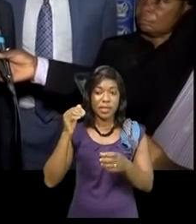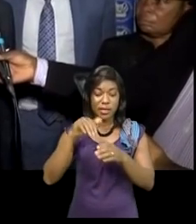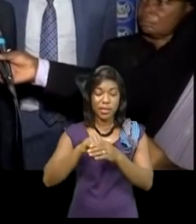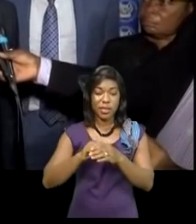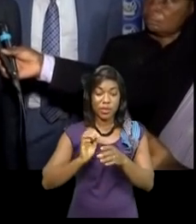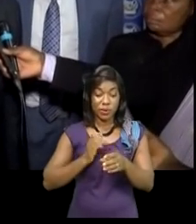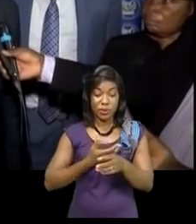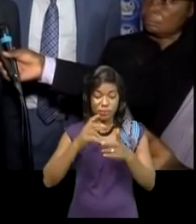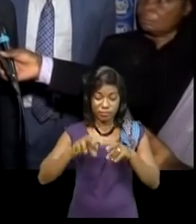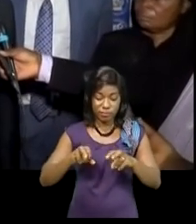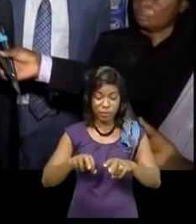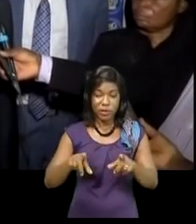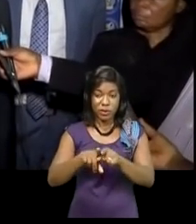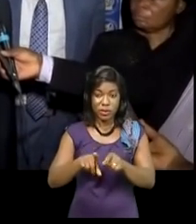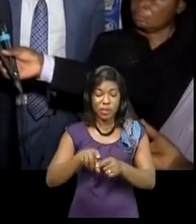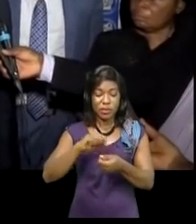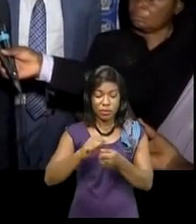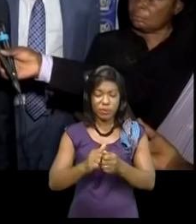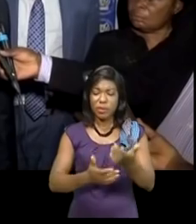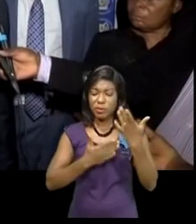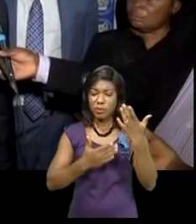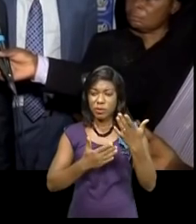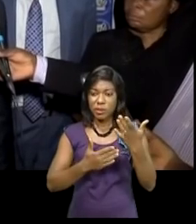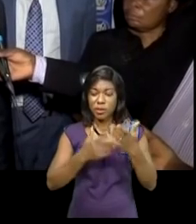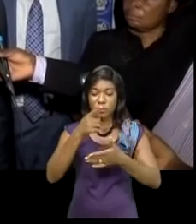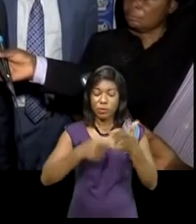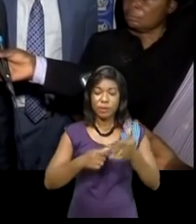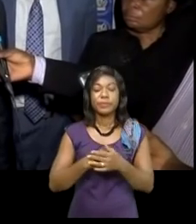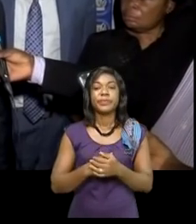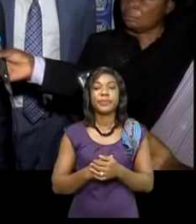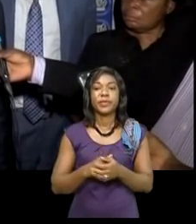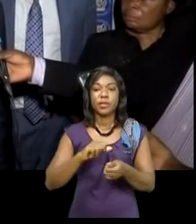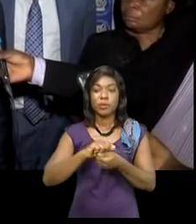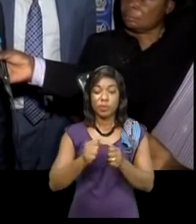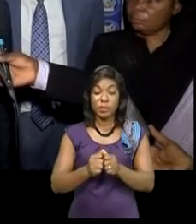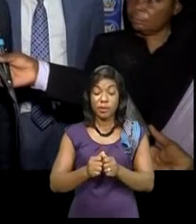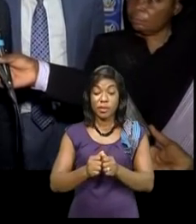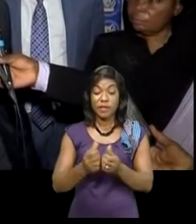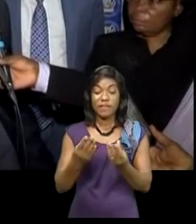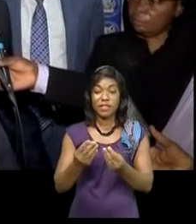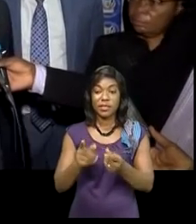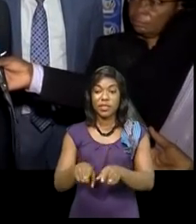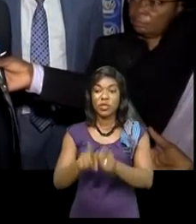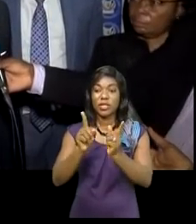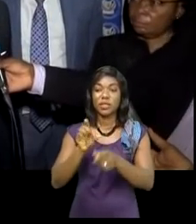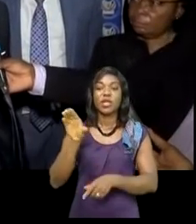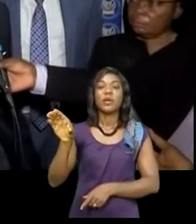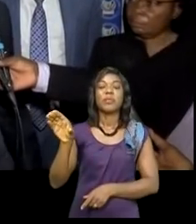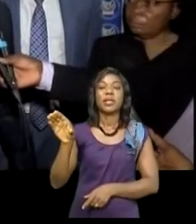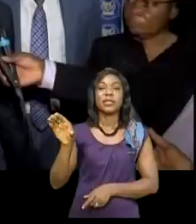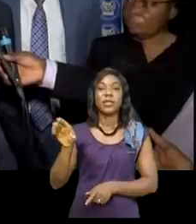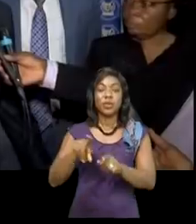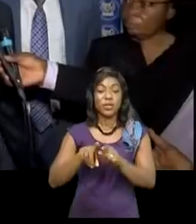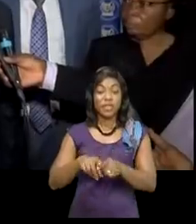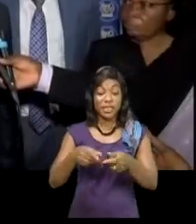le problème qui est vraiment fondamental, c'est le problème de crédit, l'accès au crédit. Et on a parlé aussi du problème de l'accès au